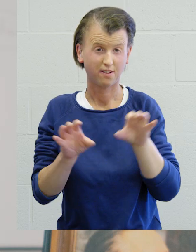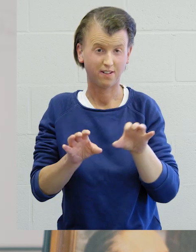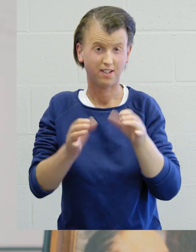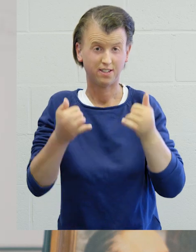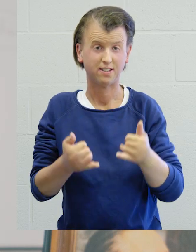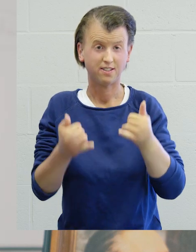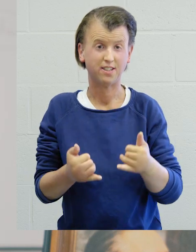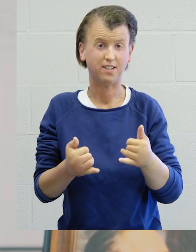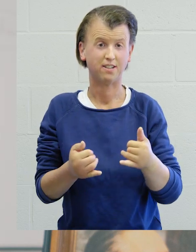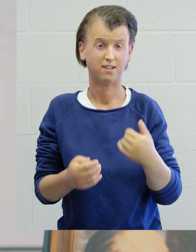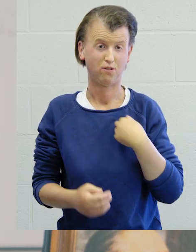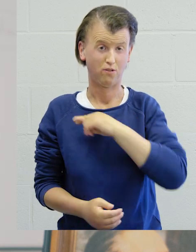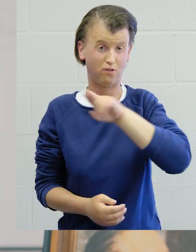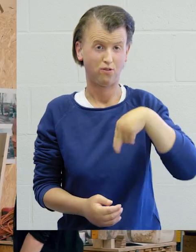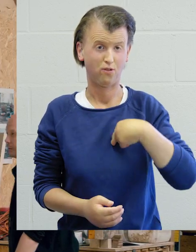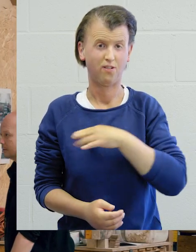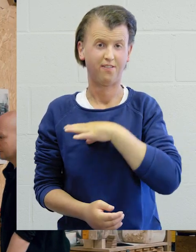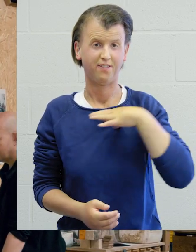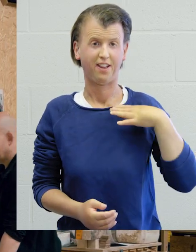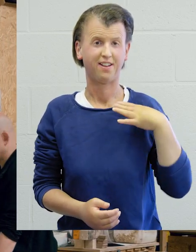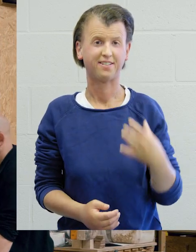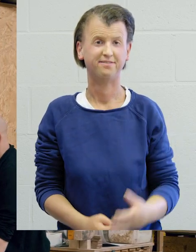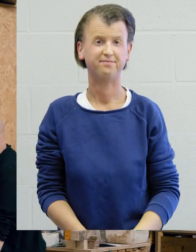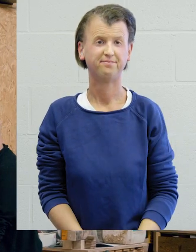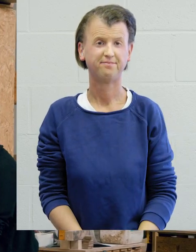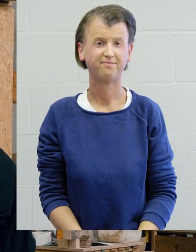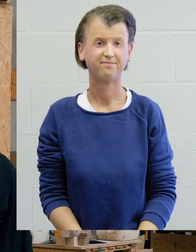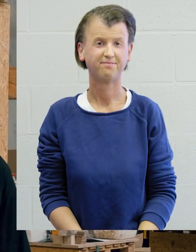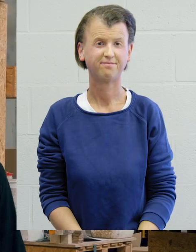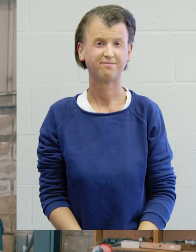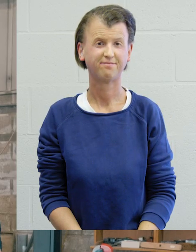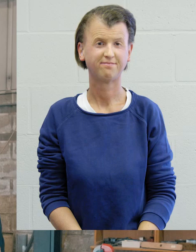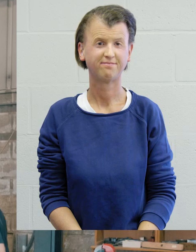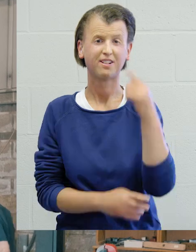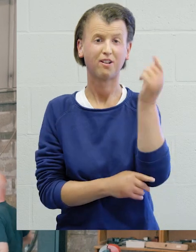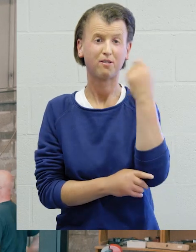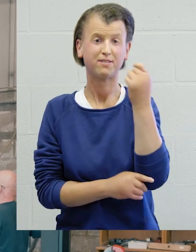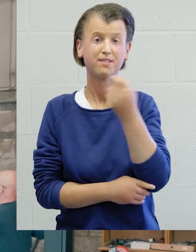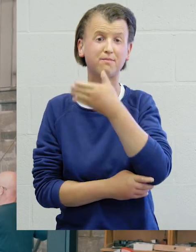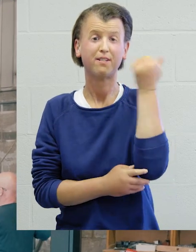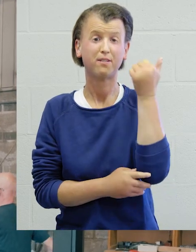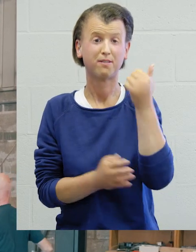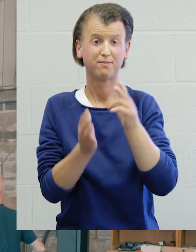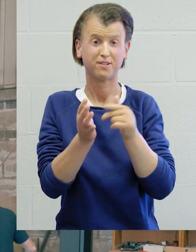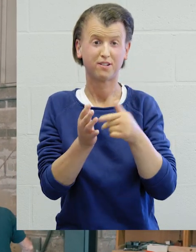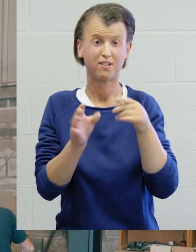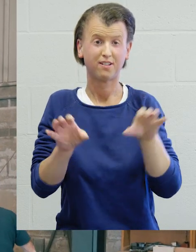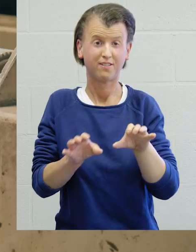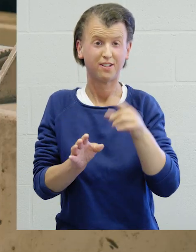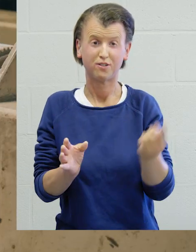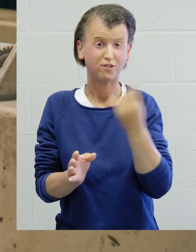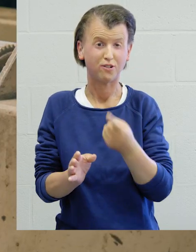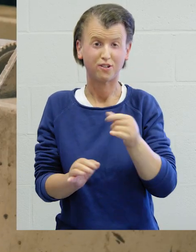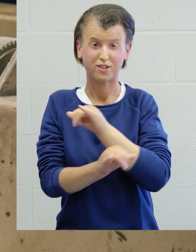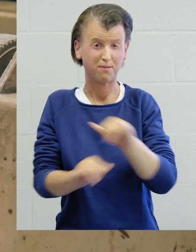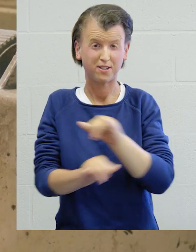travaillent ici aux ateliers. Et on a une très grande fierté, c'est que cette entreprise,